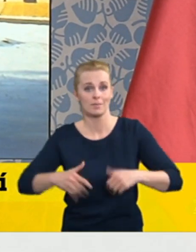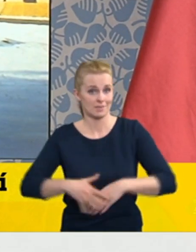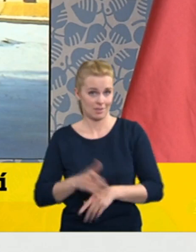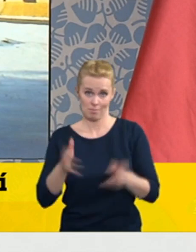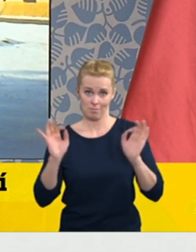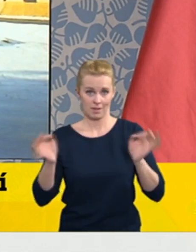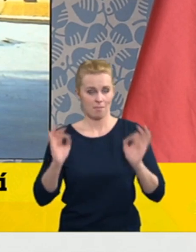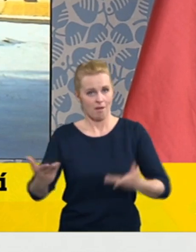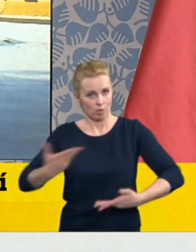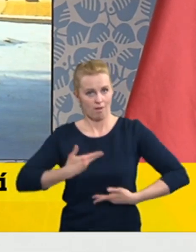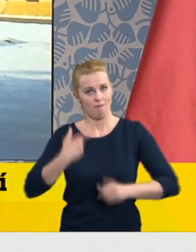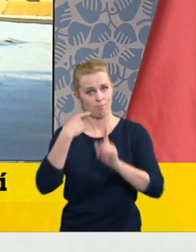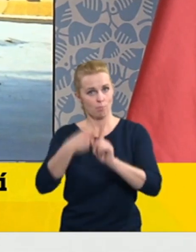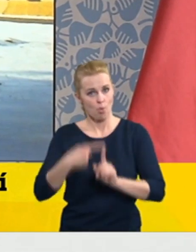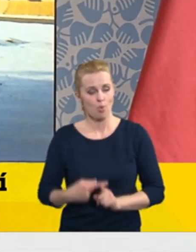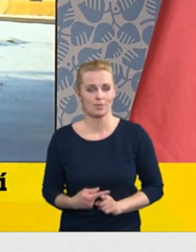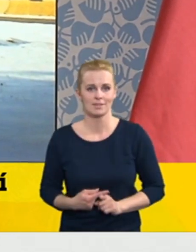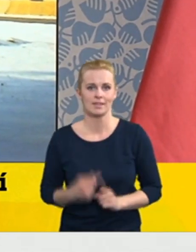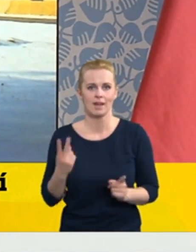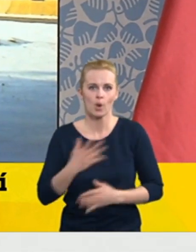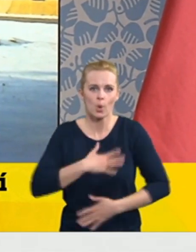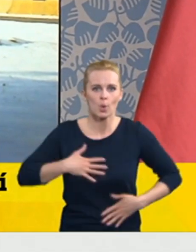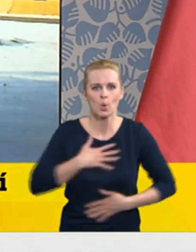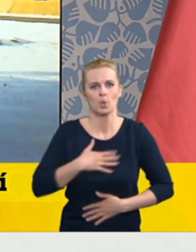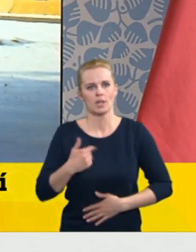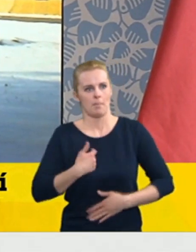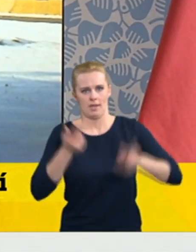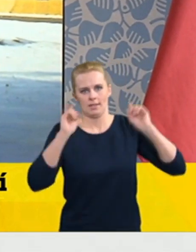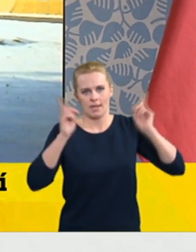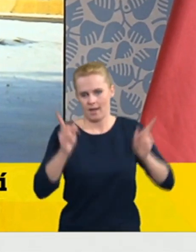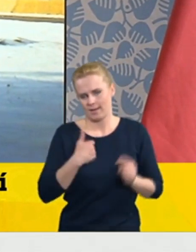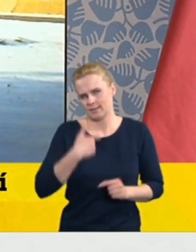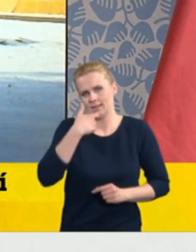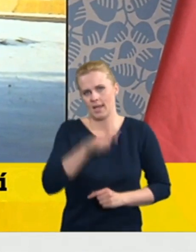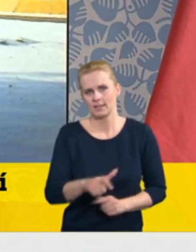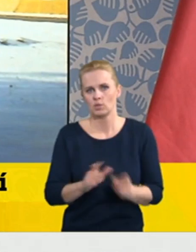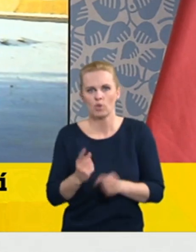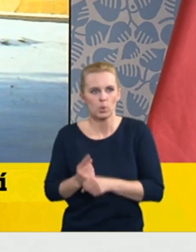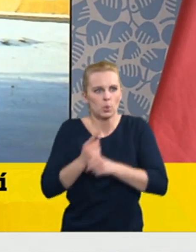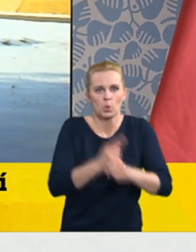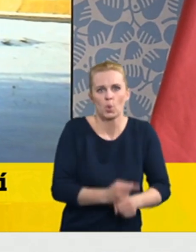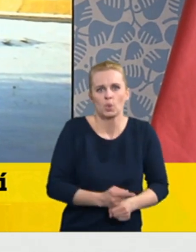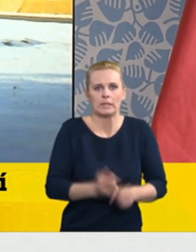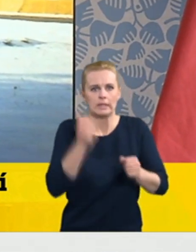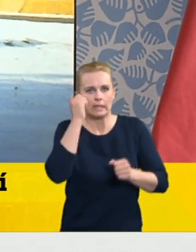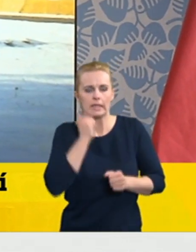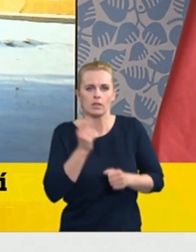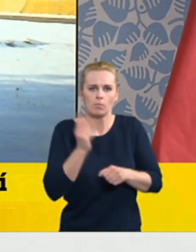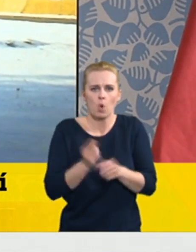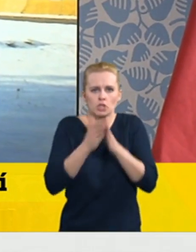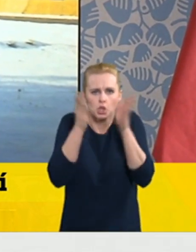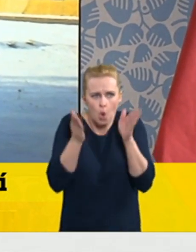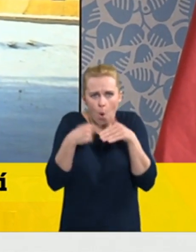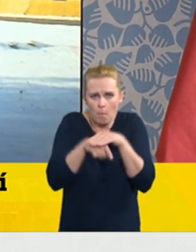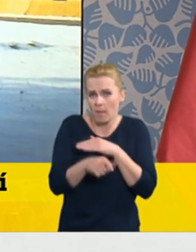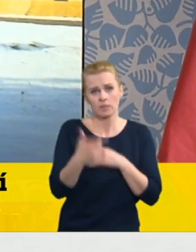než aby to bylo, abychom to zakazovali, protože to už bychom opravdu ty lidi donutili zůstat celou dobu zavření zavření v